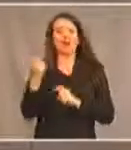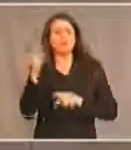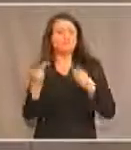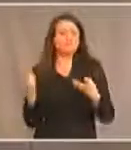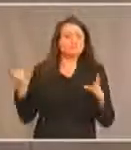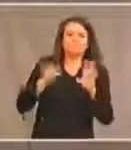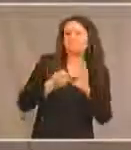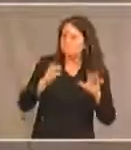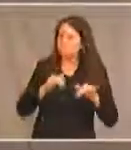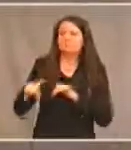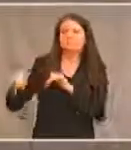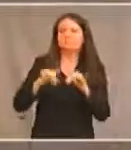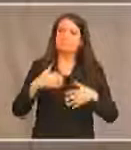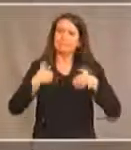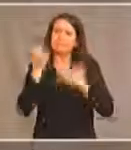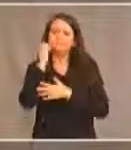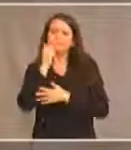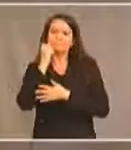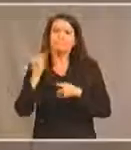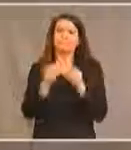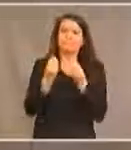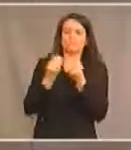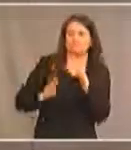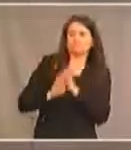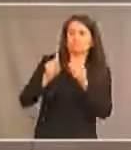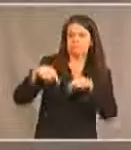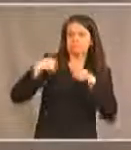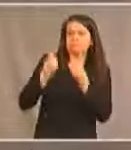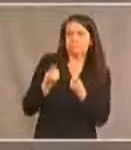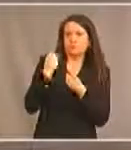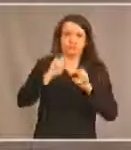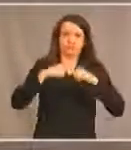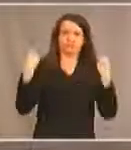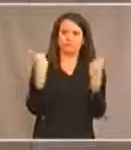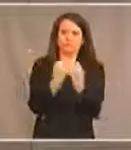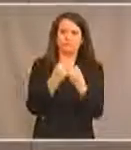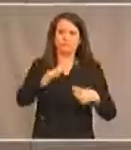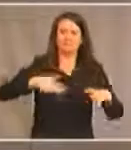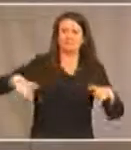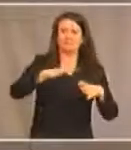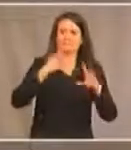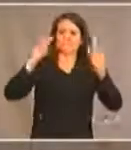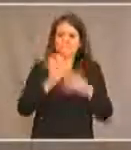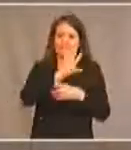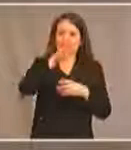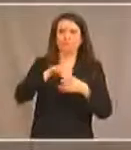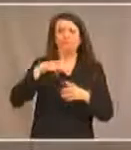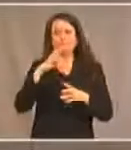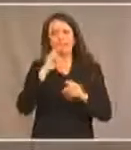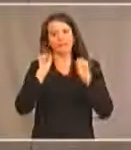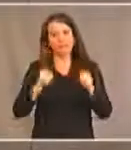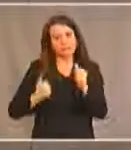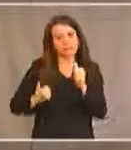également dans le quotidien. Beaucoup de progrès a été réalisé pour faire de notre société une société plus inclusive, mais on peut faire mieux.